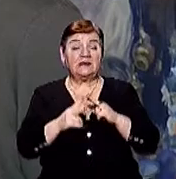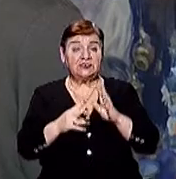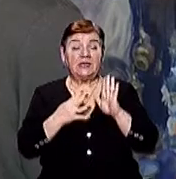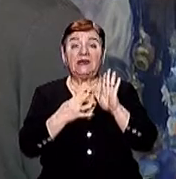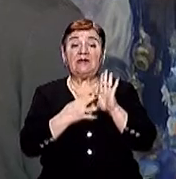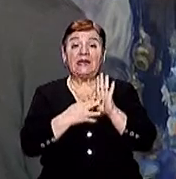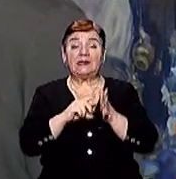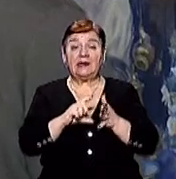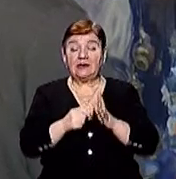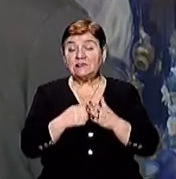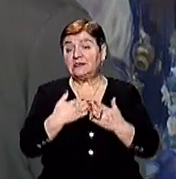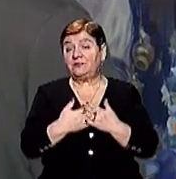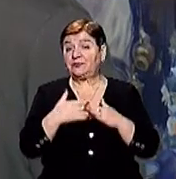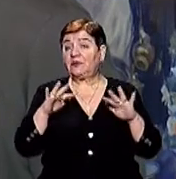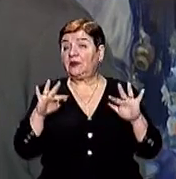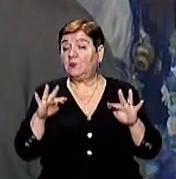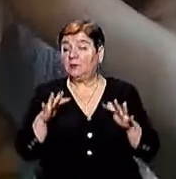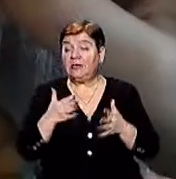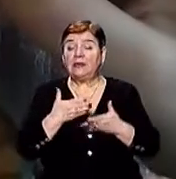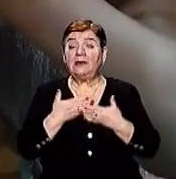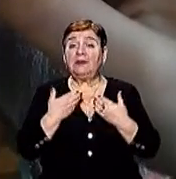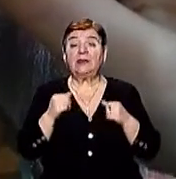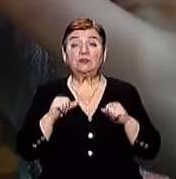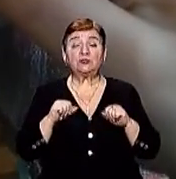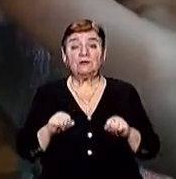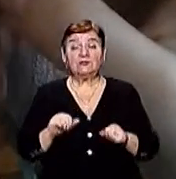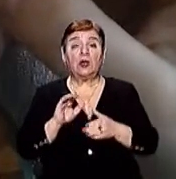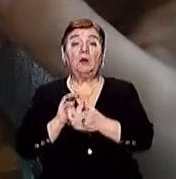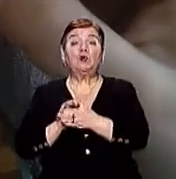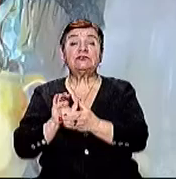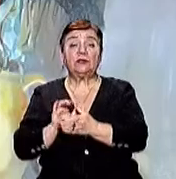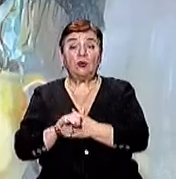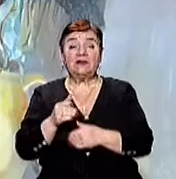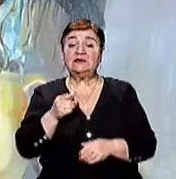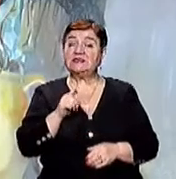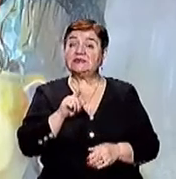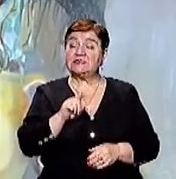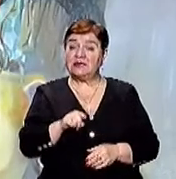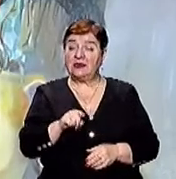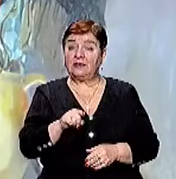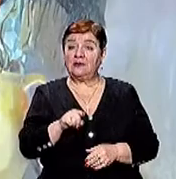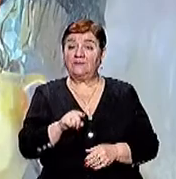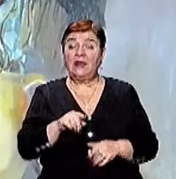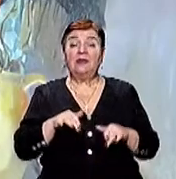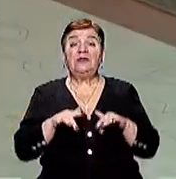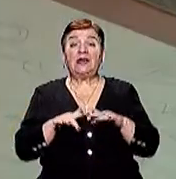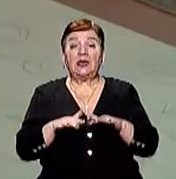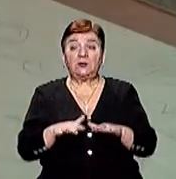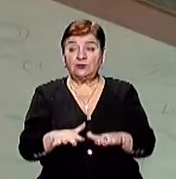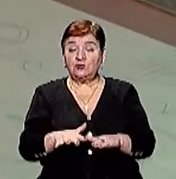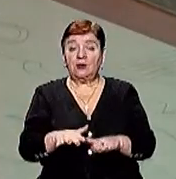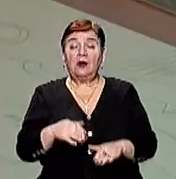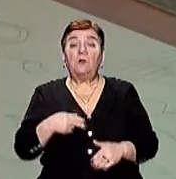9 клас На даний момент мають можливість познайомитися з цією діткою Діяльністю,